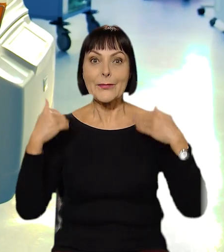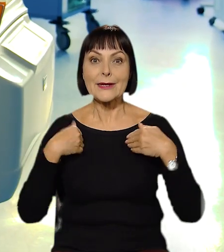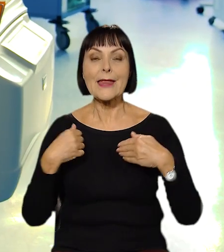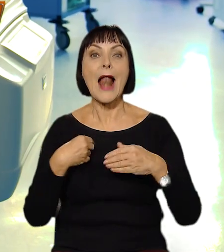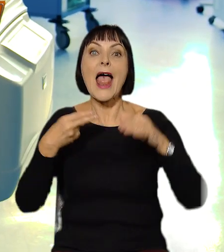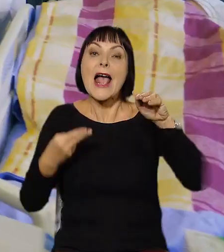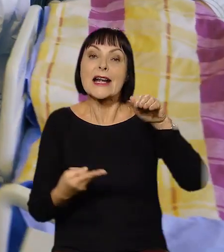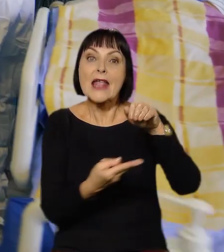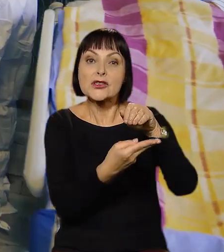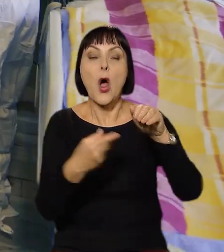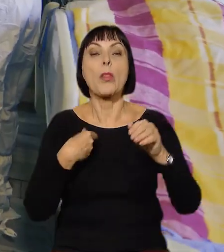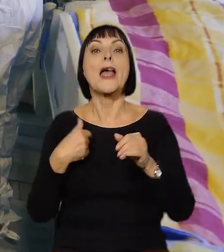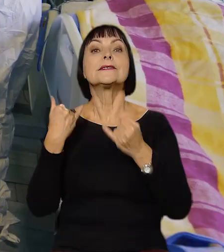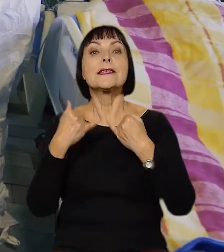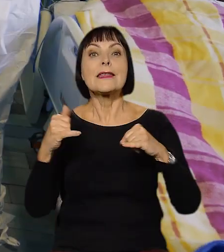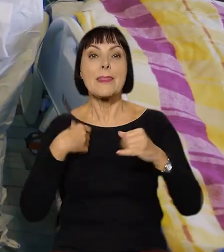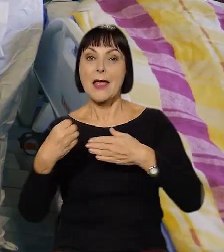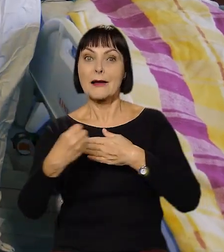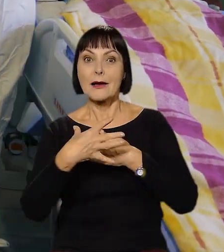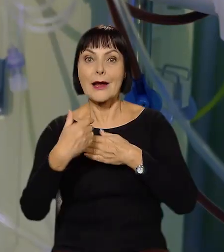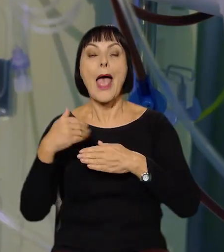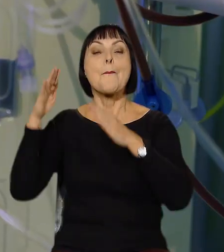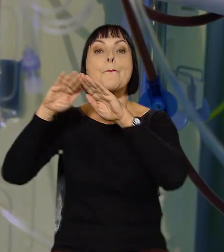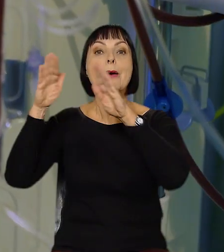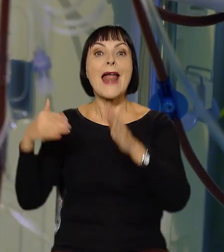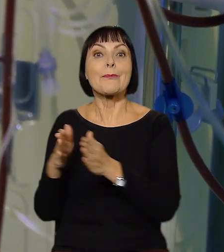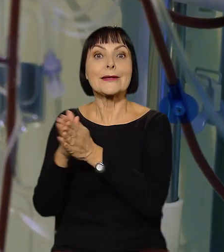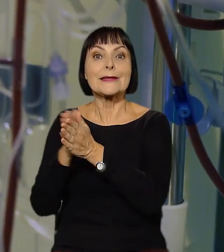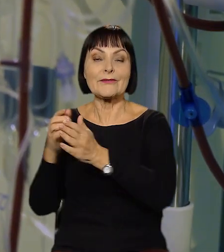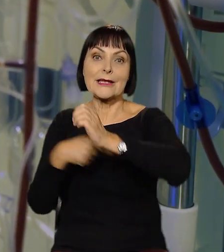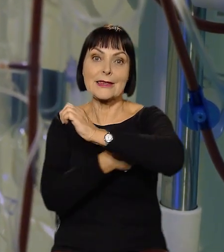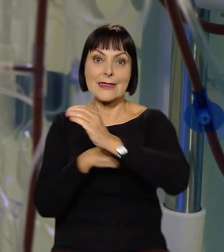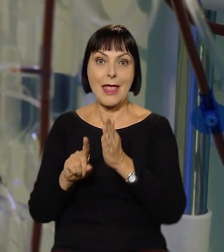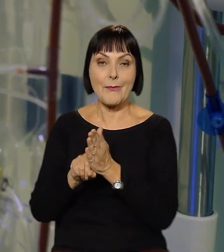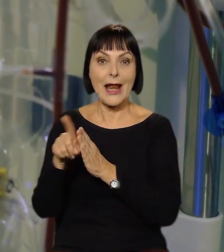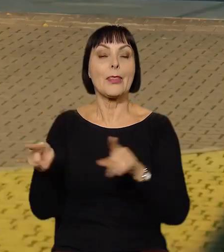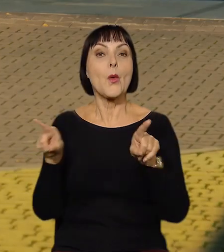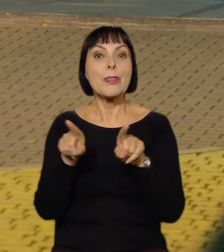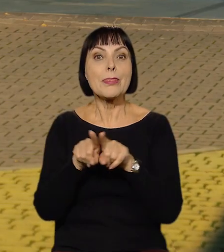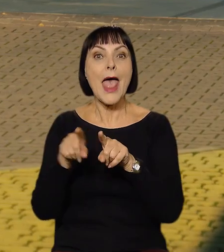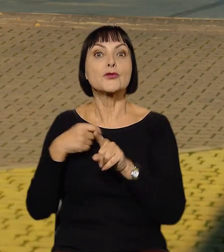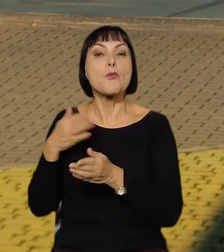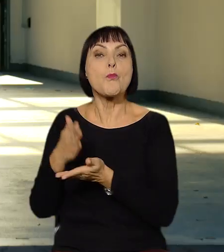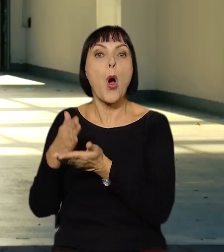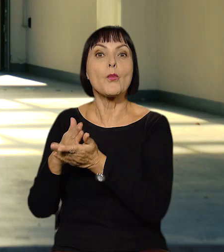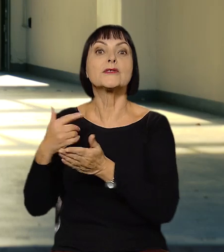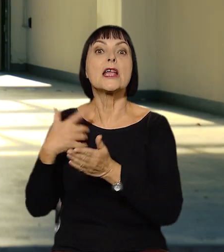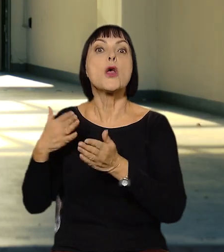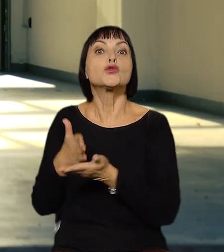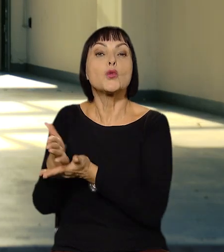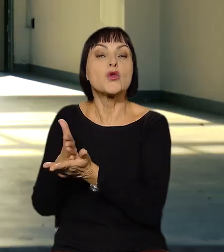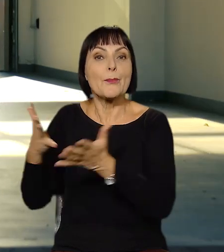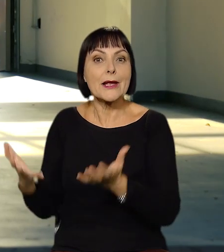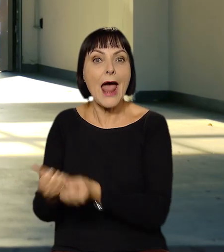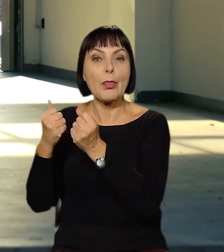rezonanse, tomografy urządzenia RTG, bramki do dezynfekcji rąk oraz pomiary temperatury. Planujemy wesprzeć wszystkie służby ratunkowe,